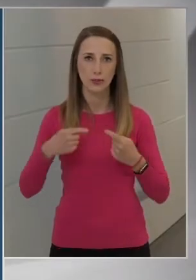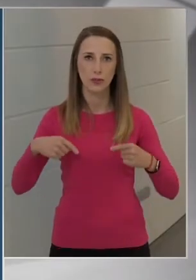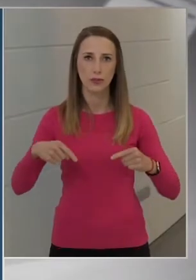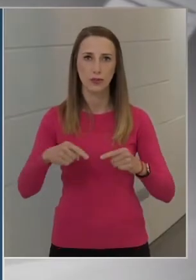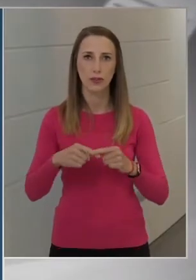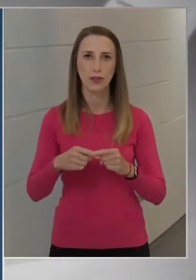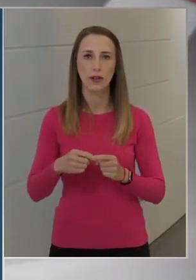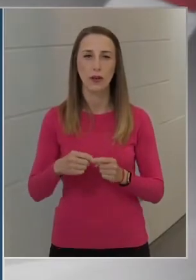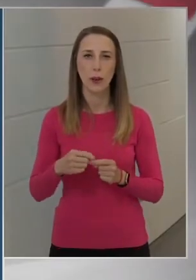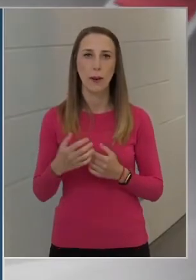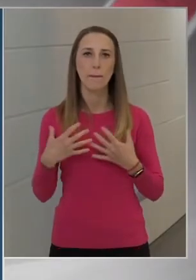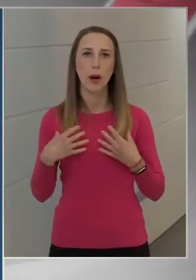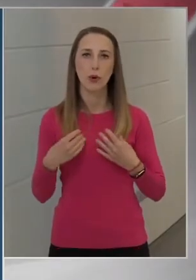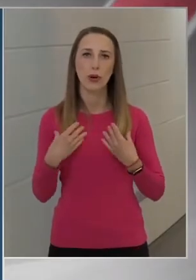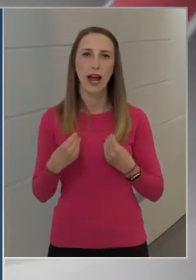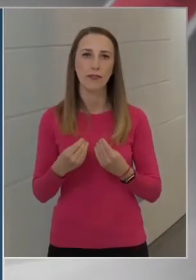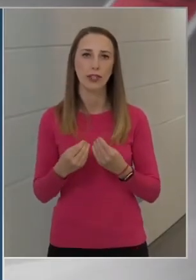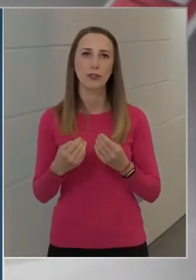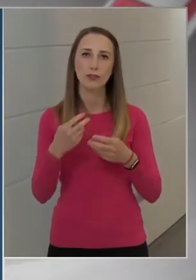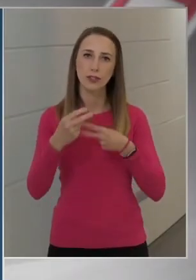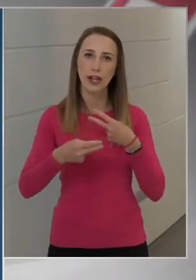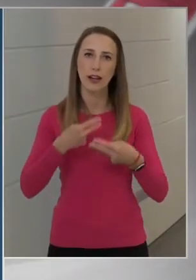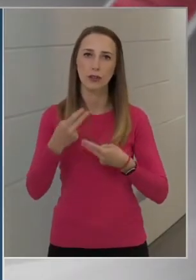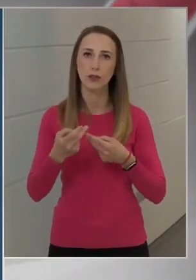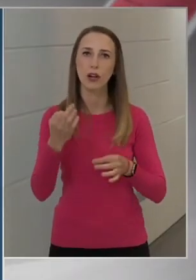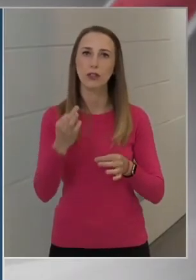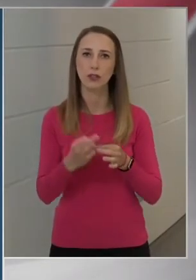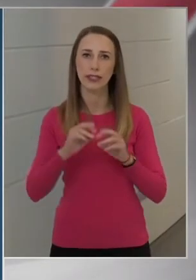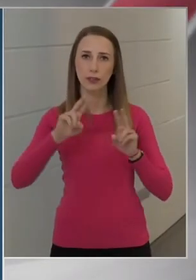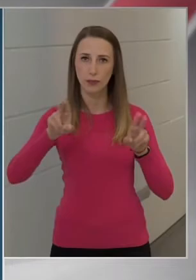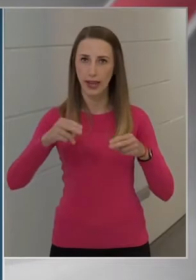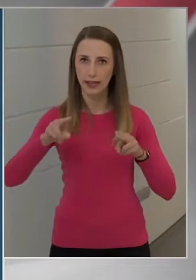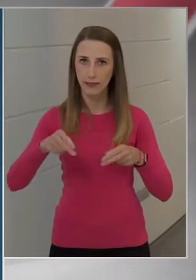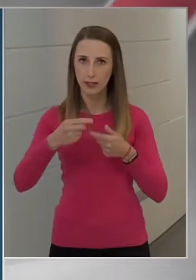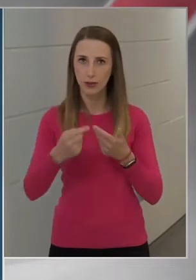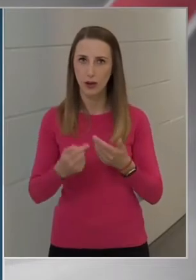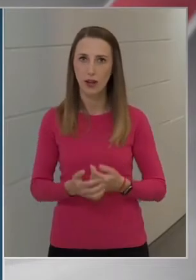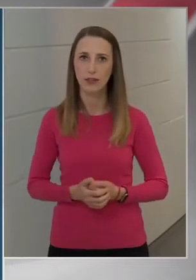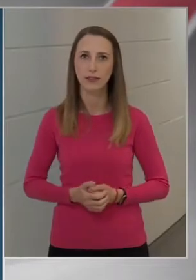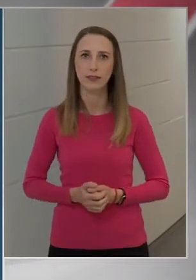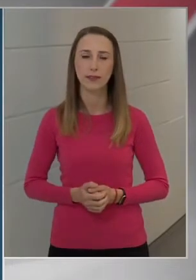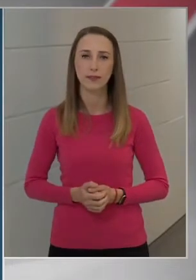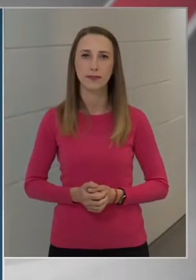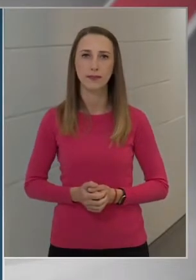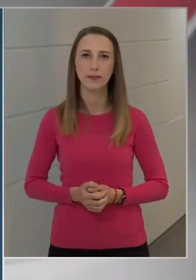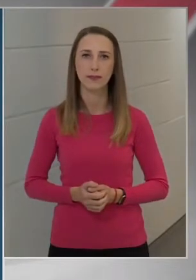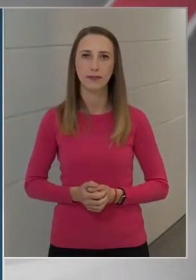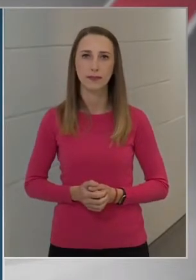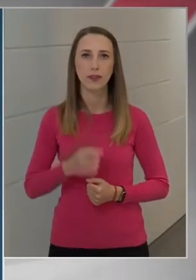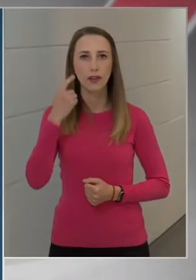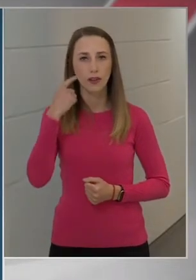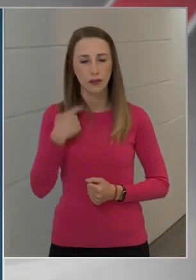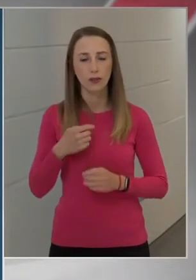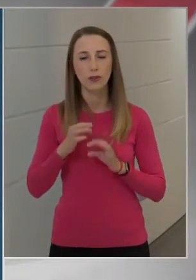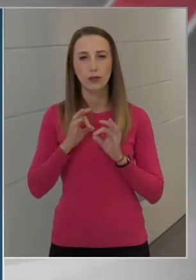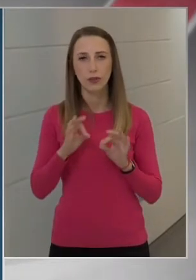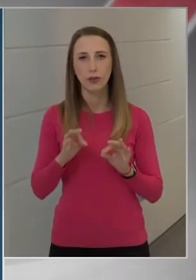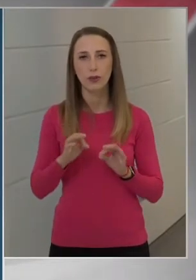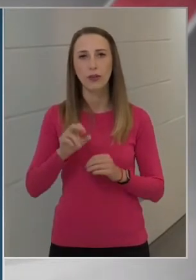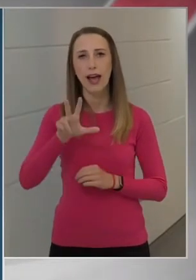mammográfiás vizsgálatokra történő behívásokat. Tudjuk jól, hogy